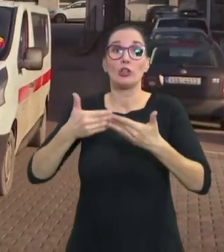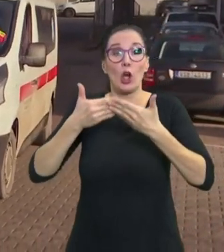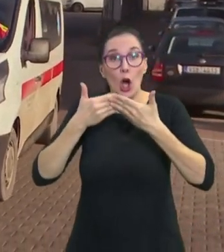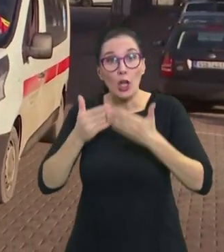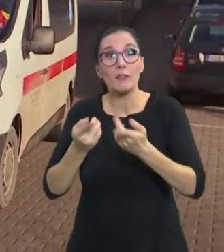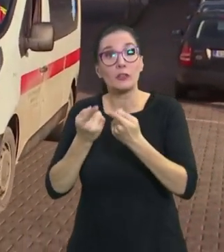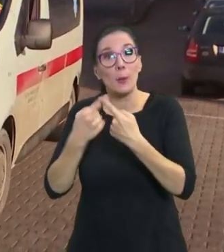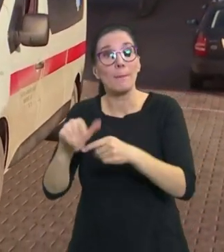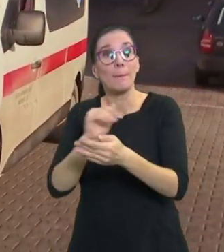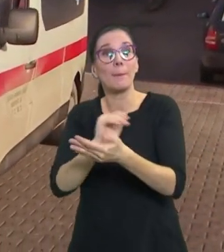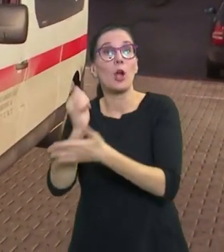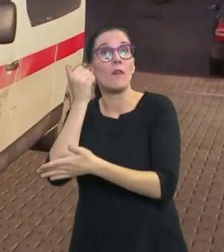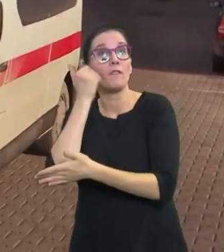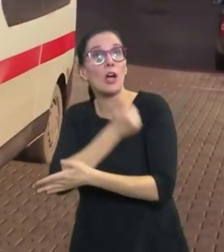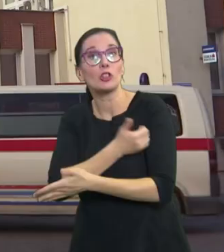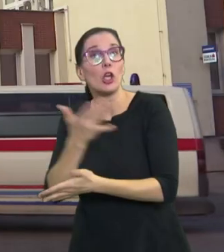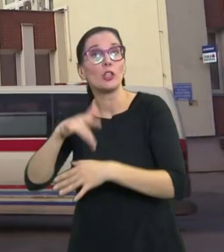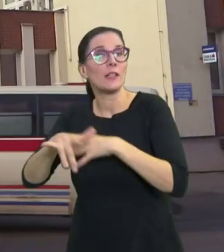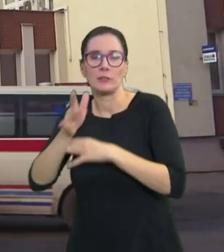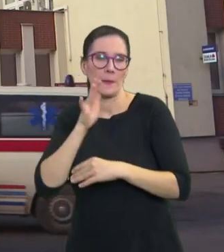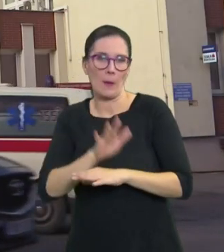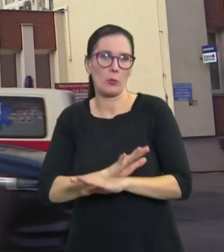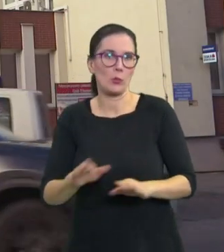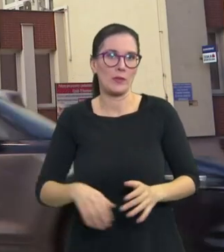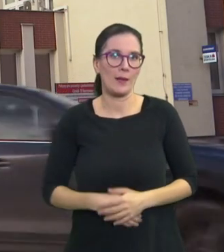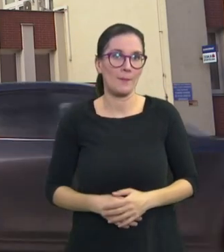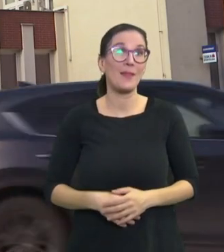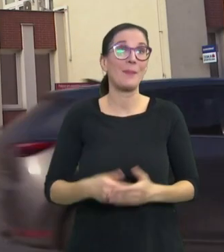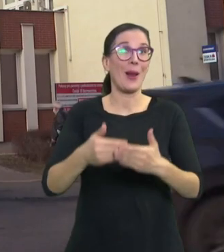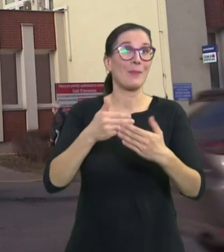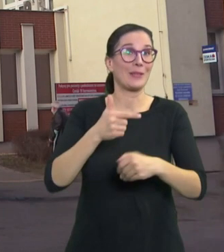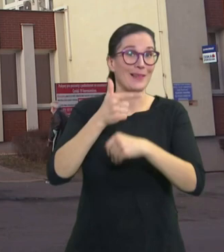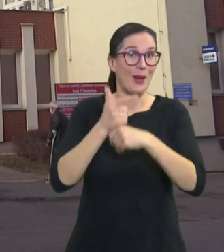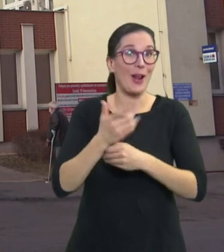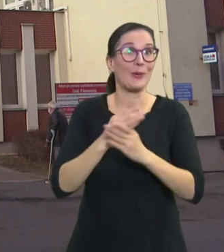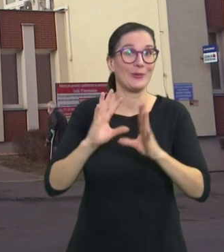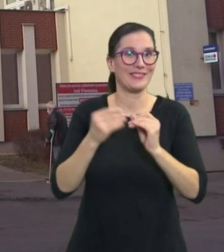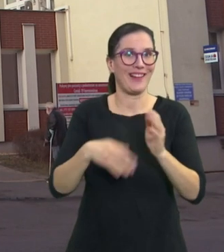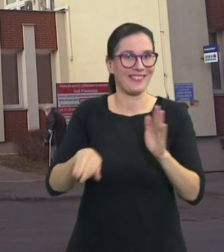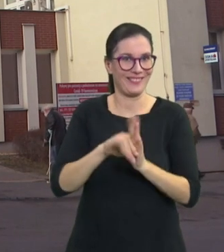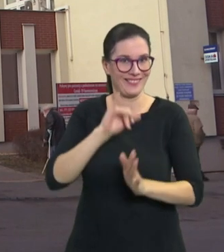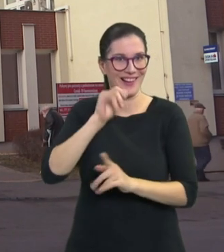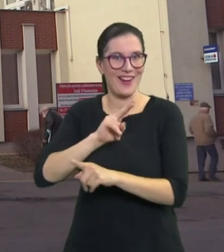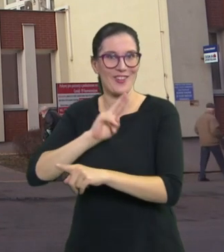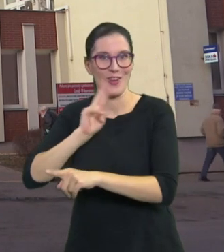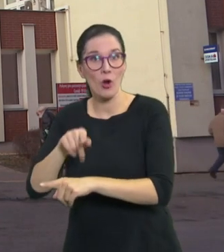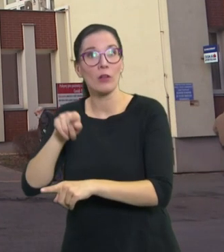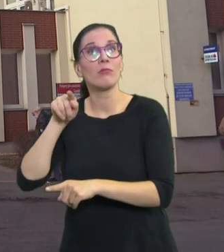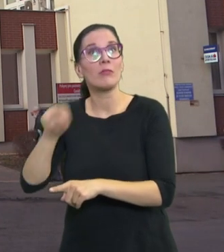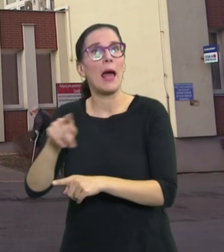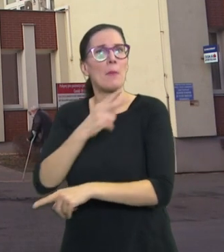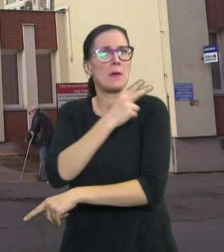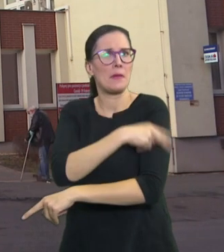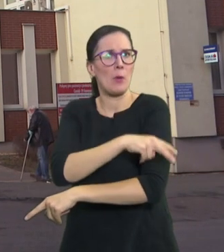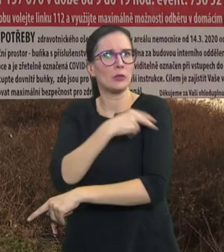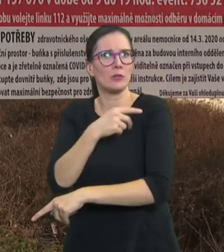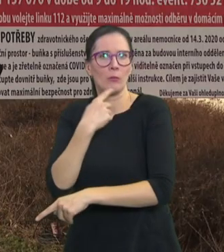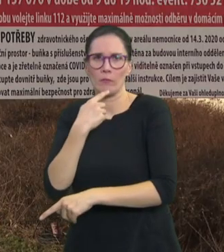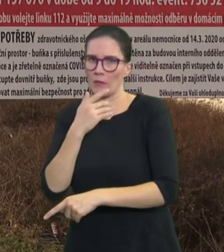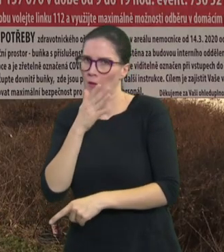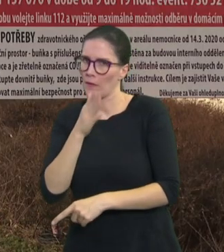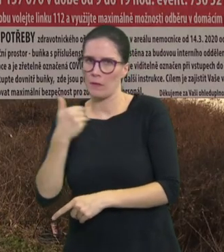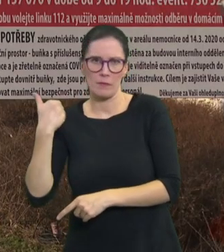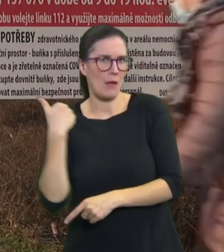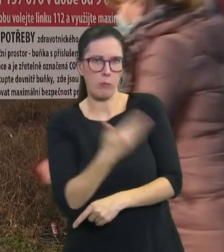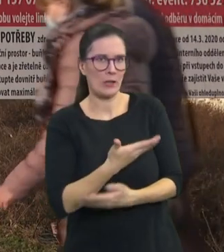registra pro seniory. Pro zásilku vyjela předpolednem sanitka. V kolínské nemocnici nejříve odmítli vakcínu pro Čáslav vydat.